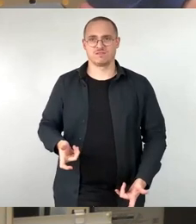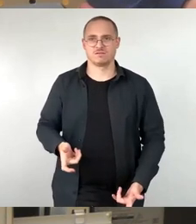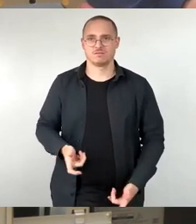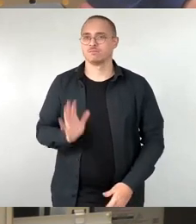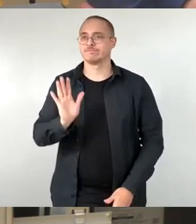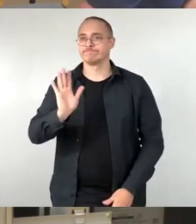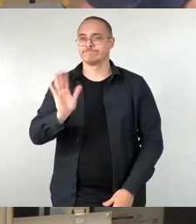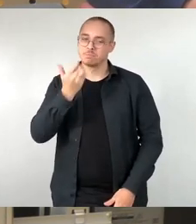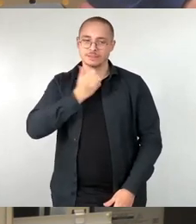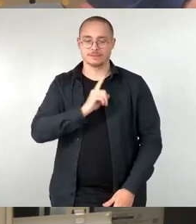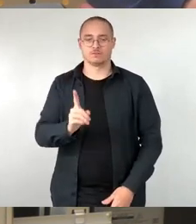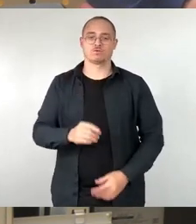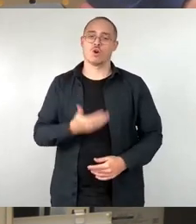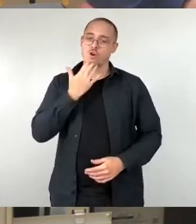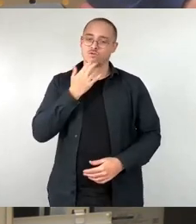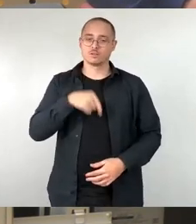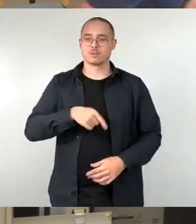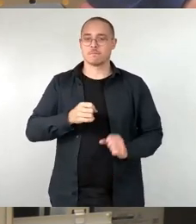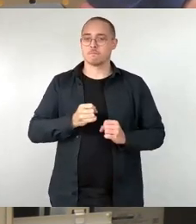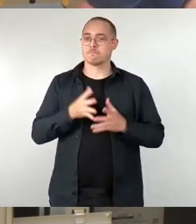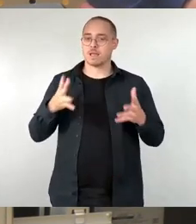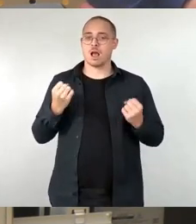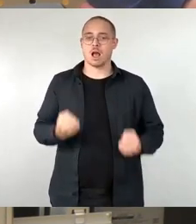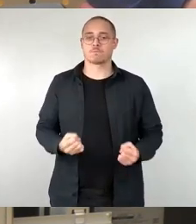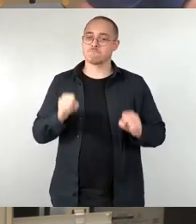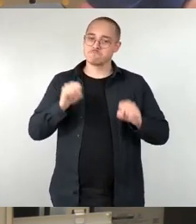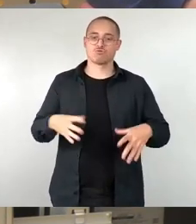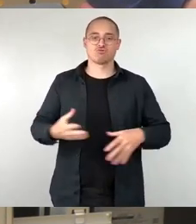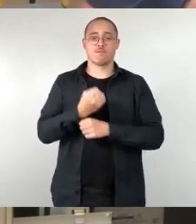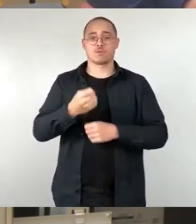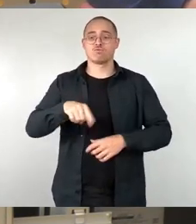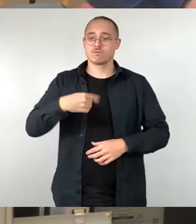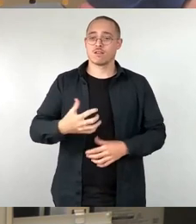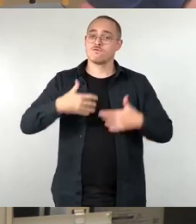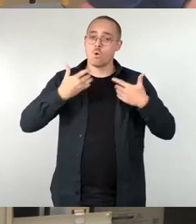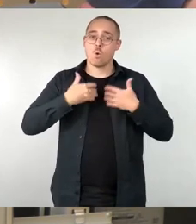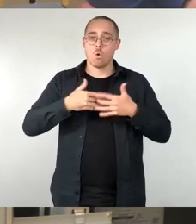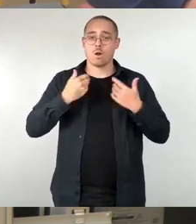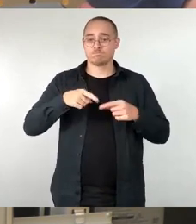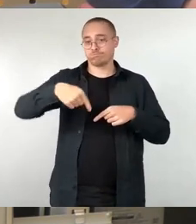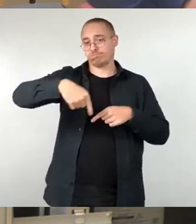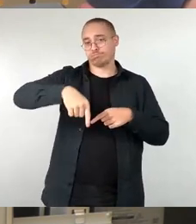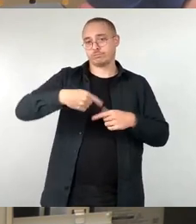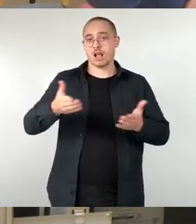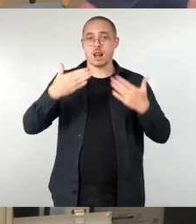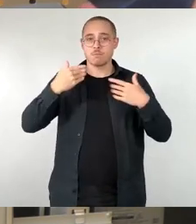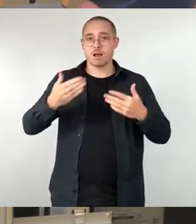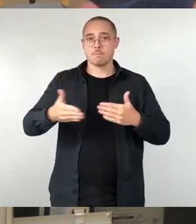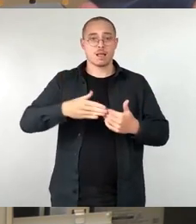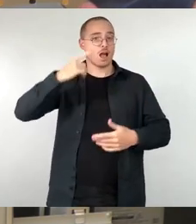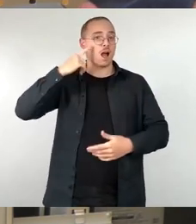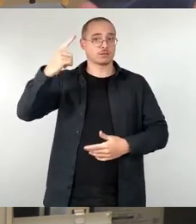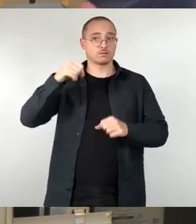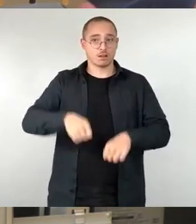freue mich dann auf den Klimabeirat. Denn, wenn wir das heute beschließen, dann können schon